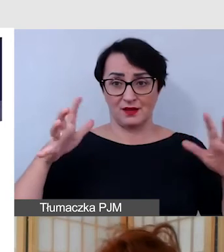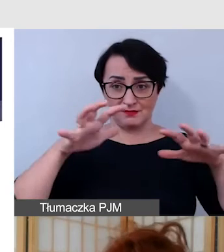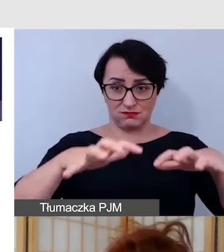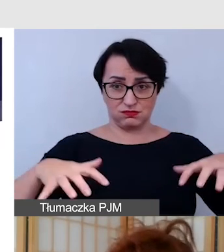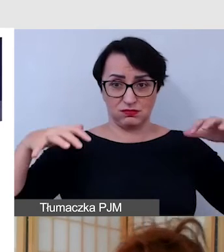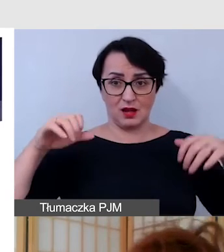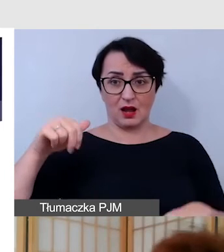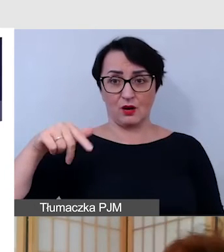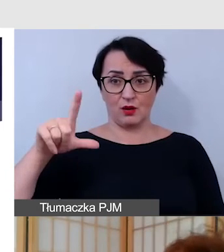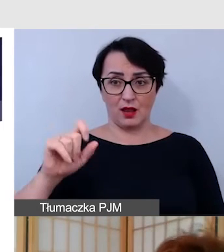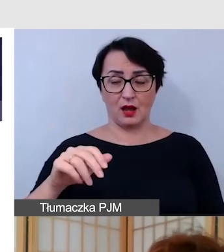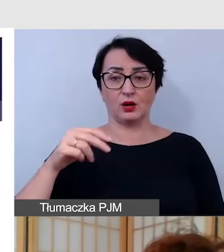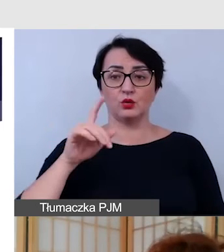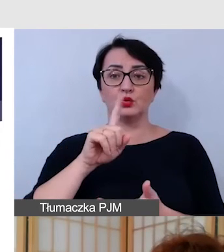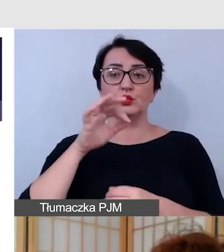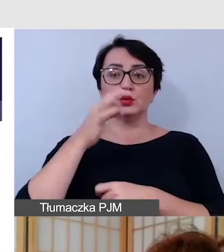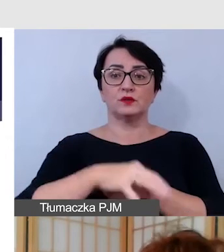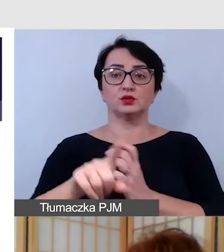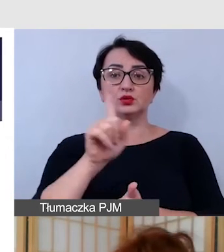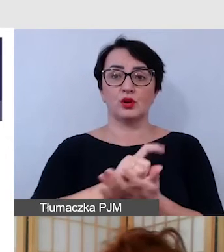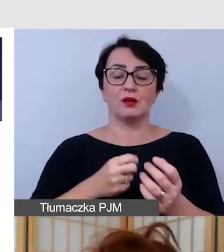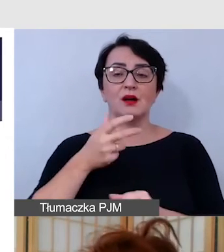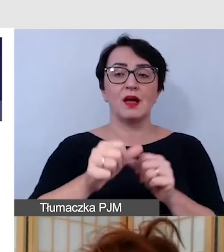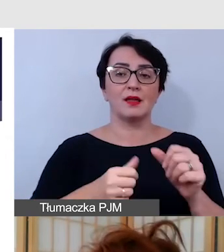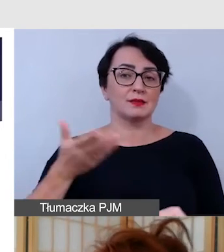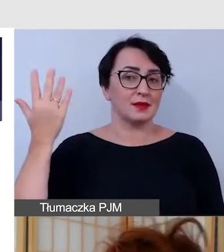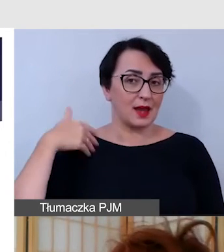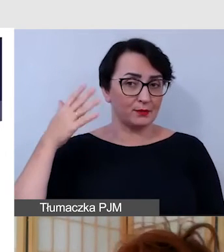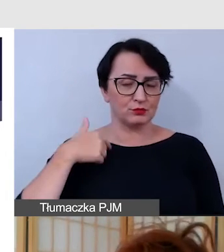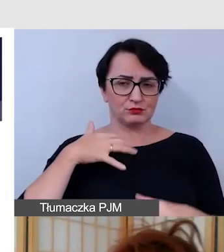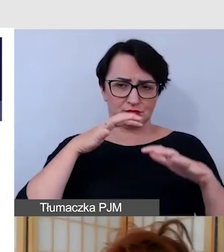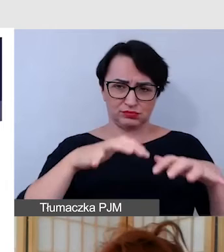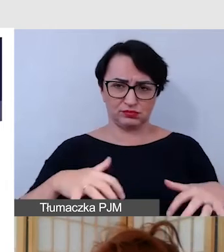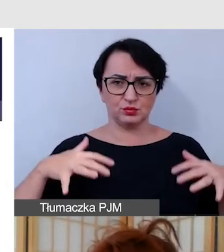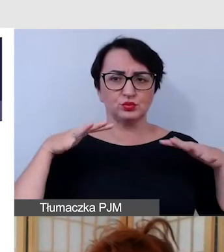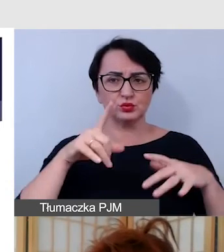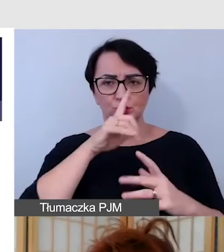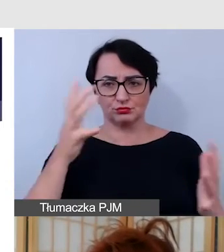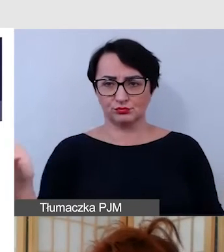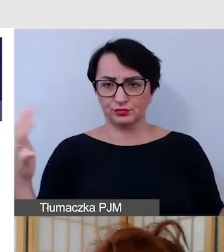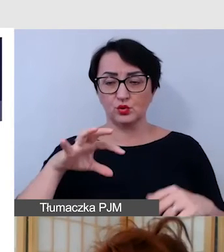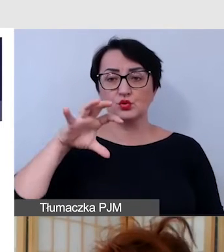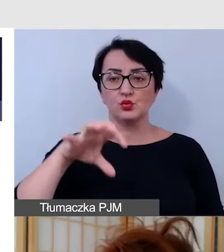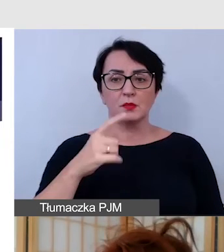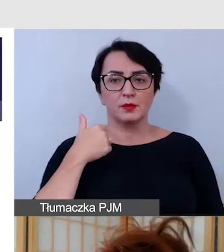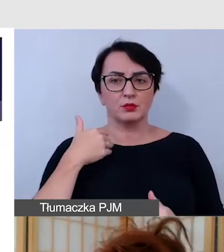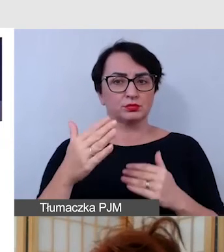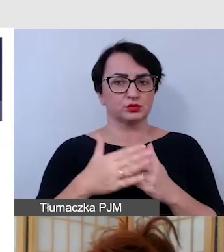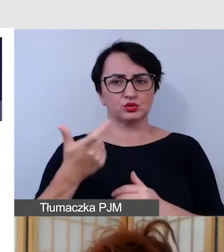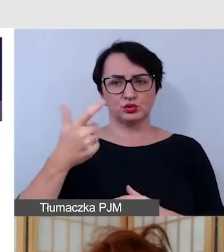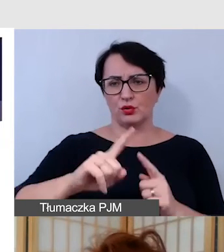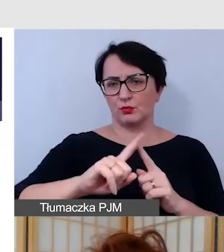miałam na Uniwersytecie Śląskim kilka lat temu olbrzymią publikę, ponieważ grupa liczyła prawie sto